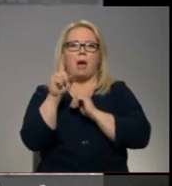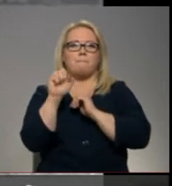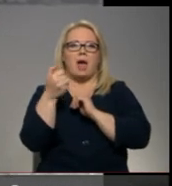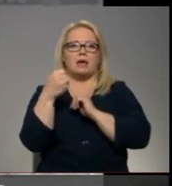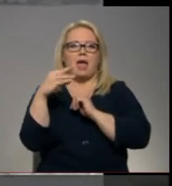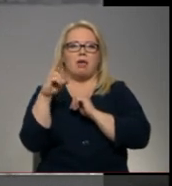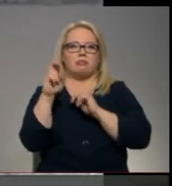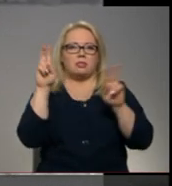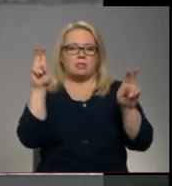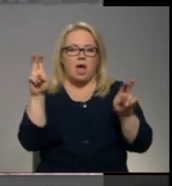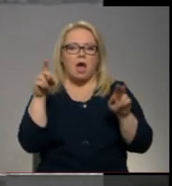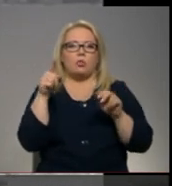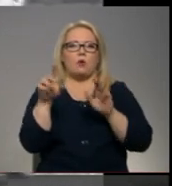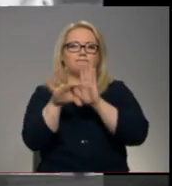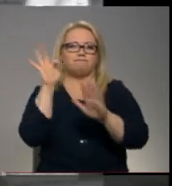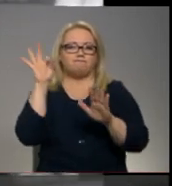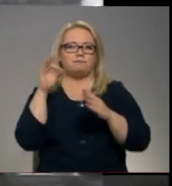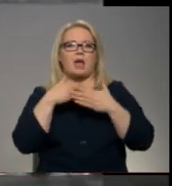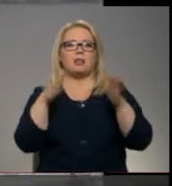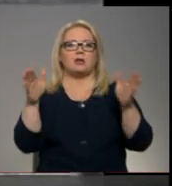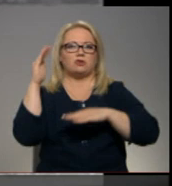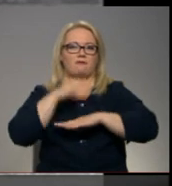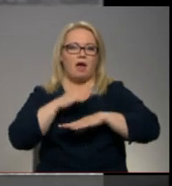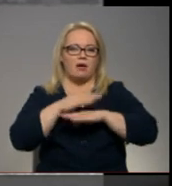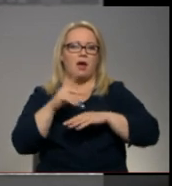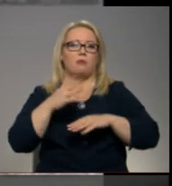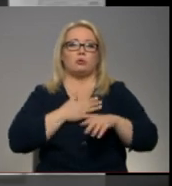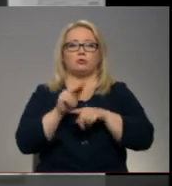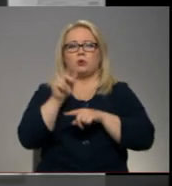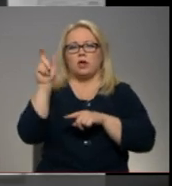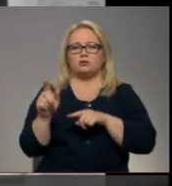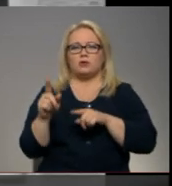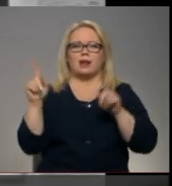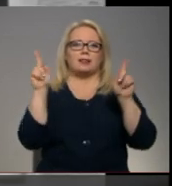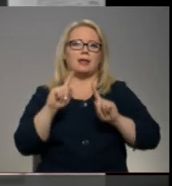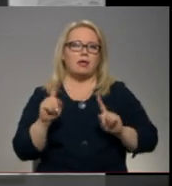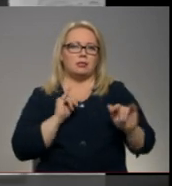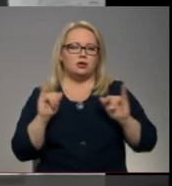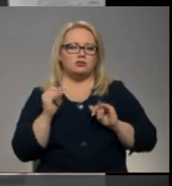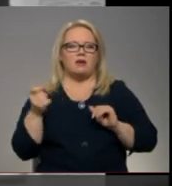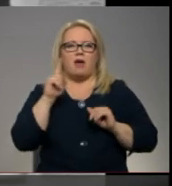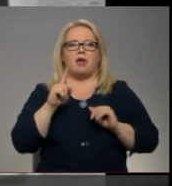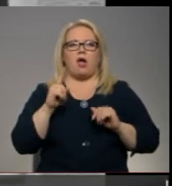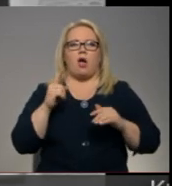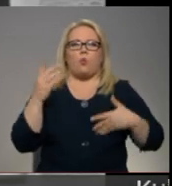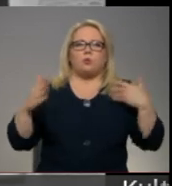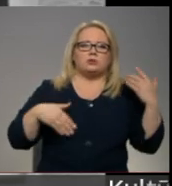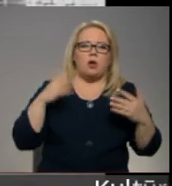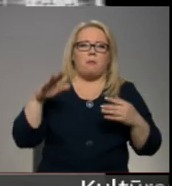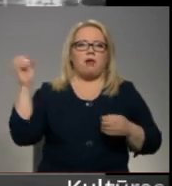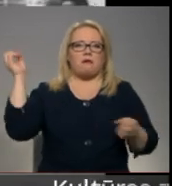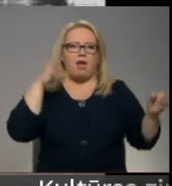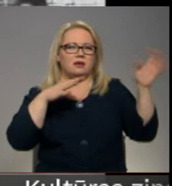izvēlējies atklāšanas vakaram. Laila pati, kā vienmēr ir lietišķa, vairāk uztraucās par gaismām, skaņām